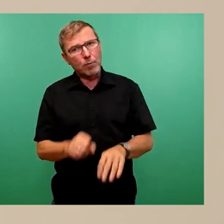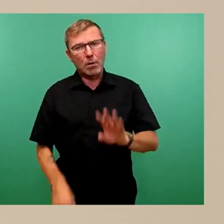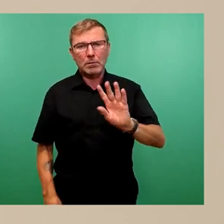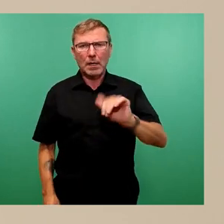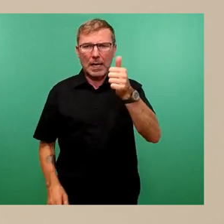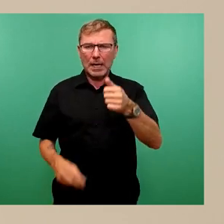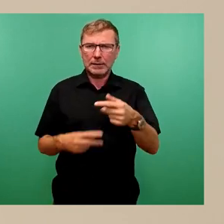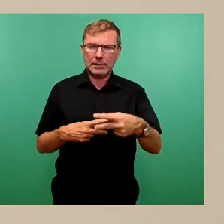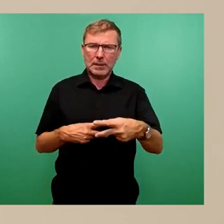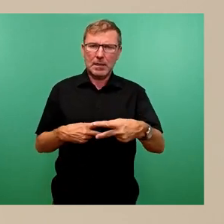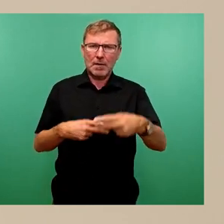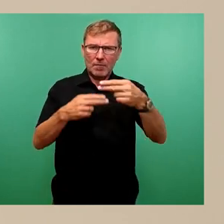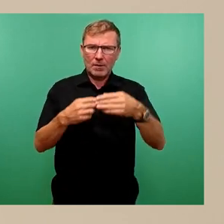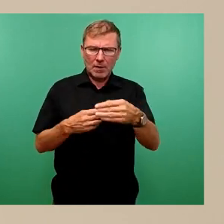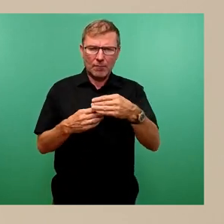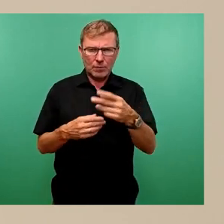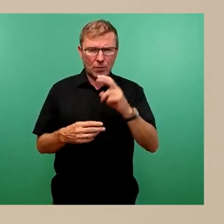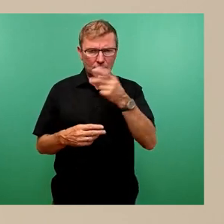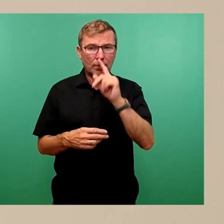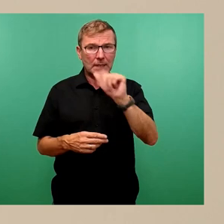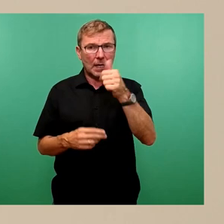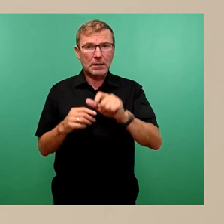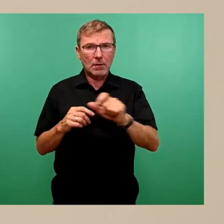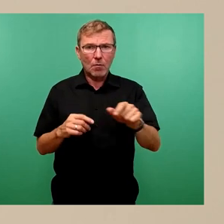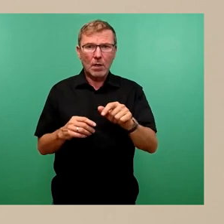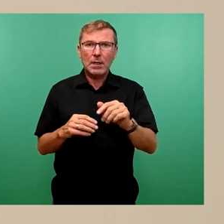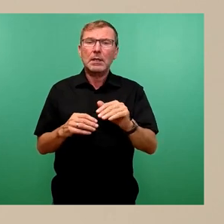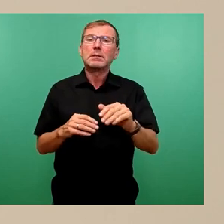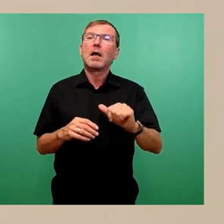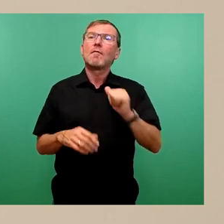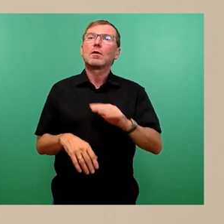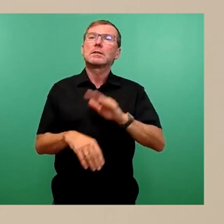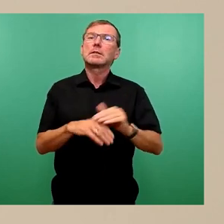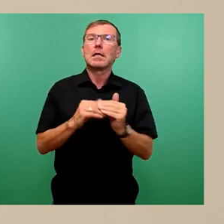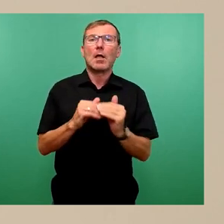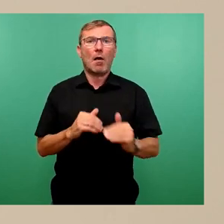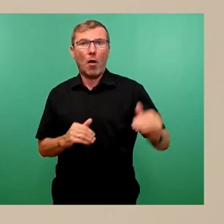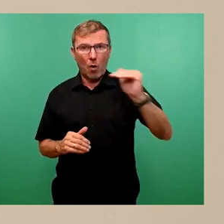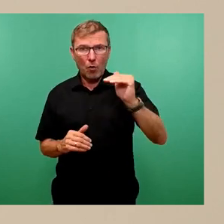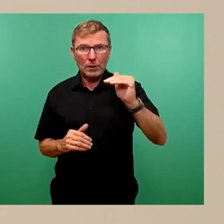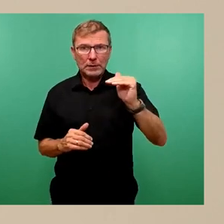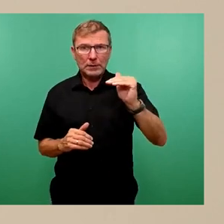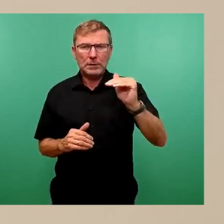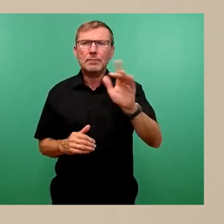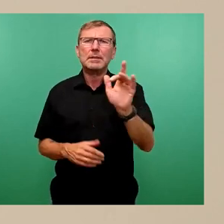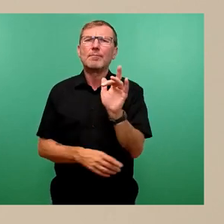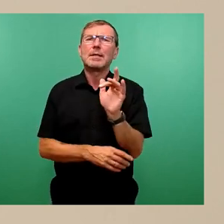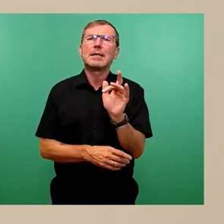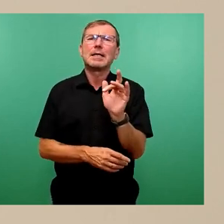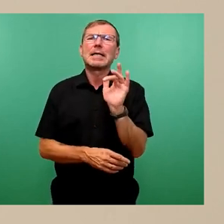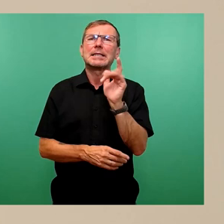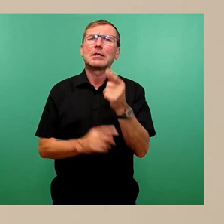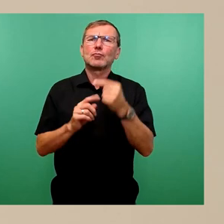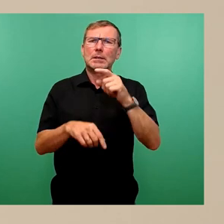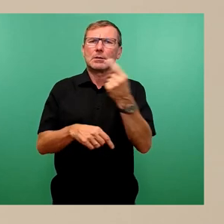erfolgt, wenn nach der ersten Woche die Erhöhung der mittleren Verlustzeit in der kritischen Spitzenstunde, das ist